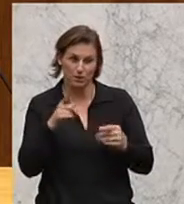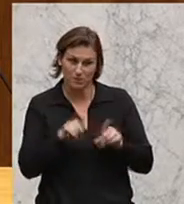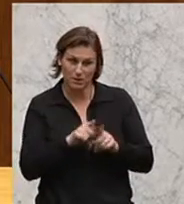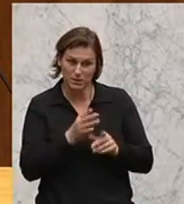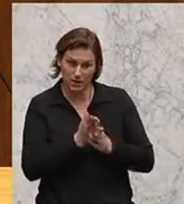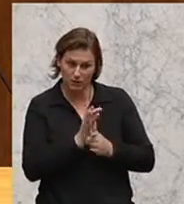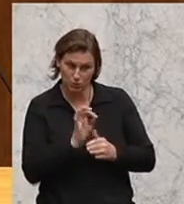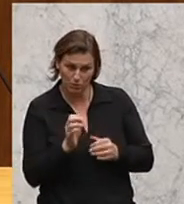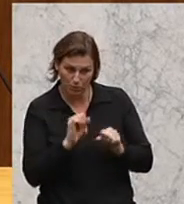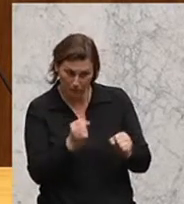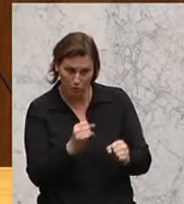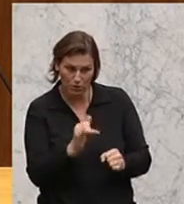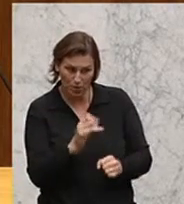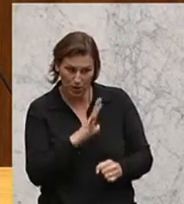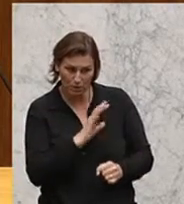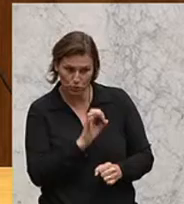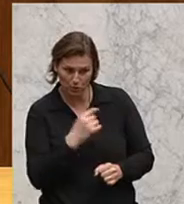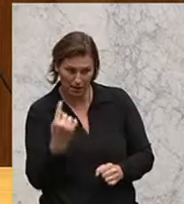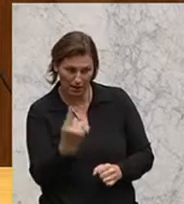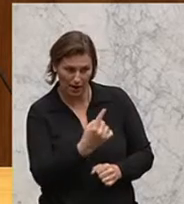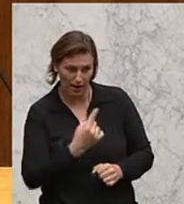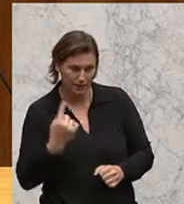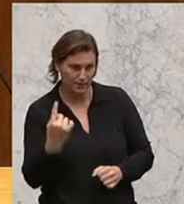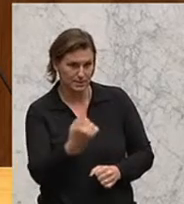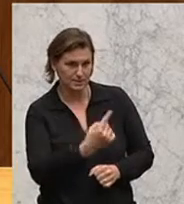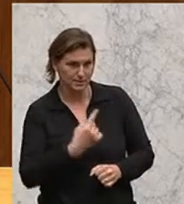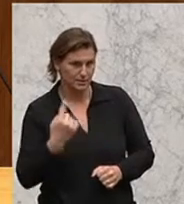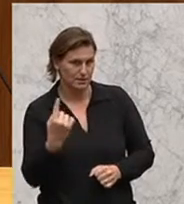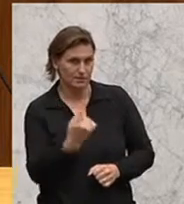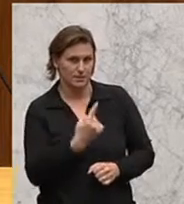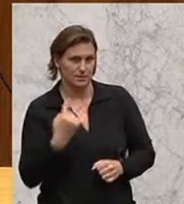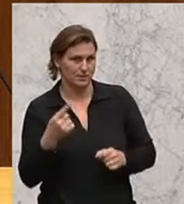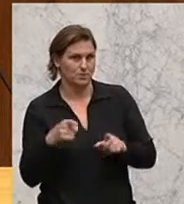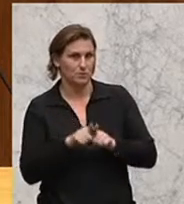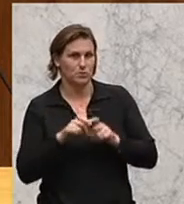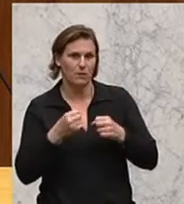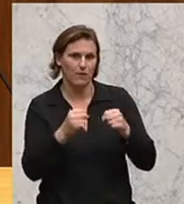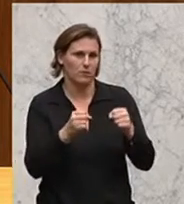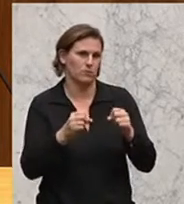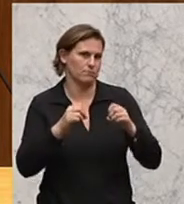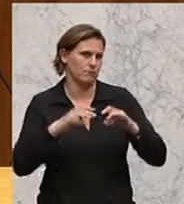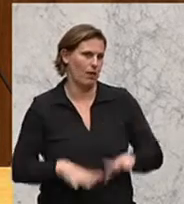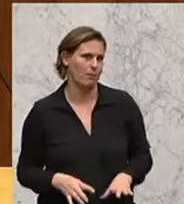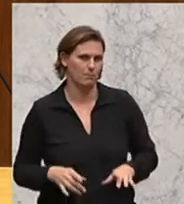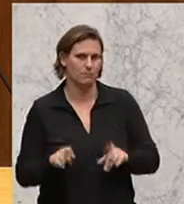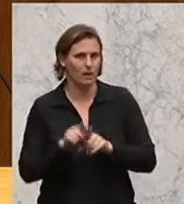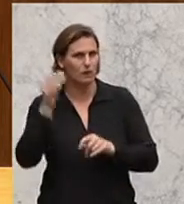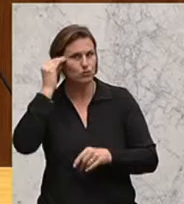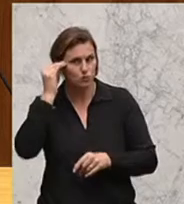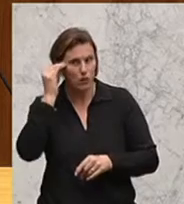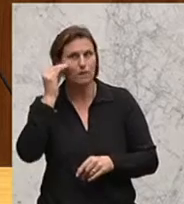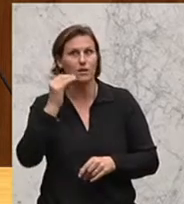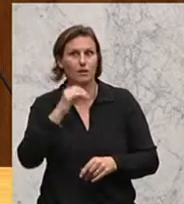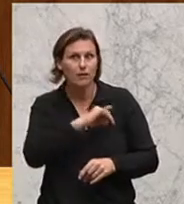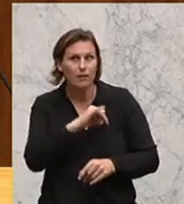Das macht man ein paar Mal und dann plötzlich ist der Bewegungsdrang weg. Und genauso ist es in der Schule. Das heißt, wenn man es schafft, dieses Lernen